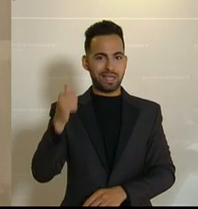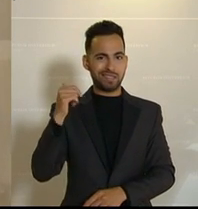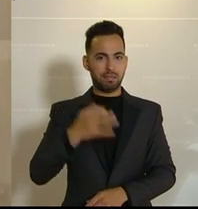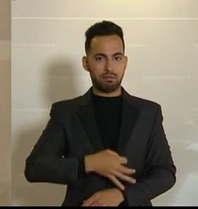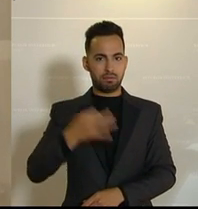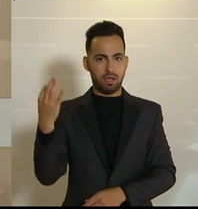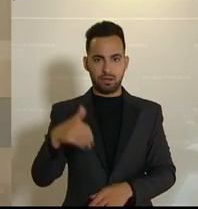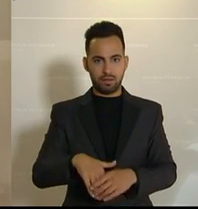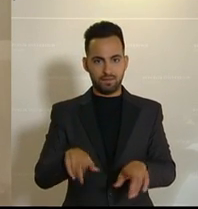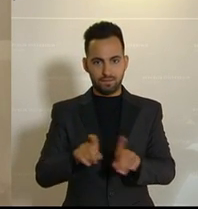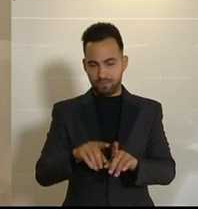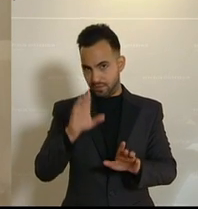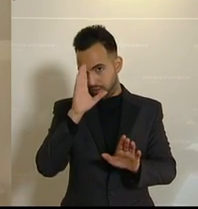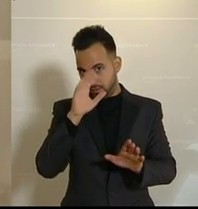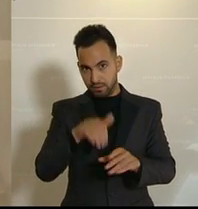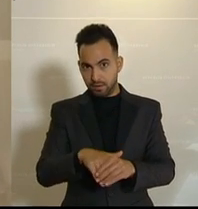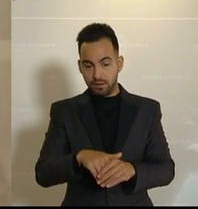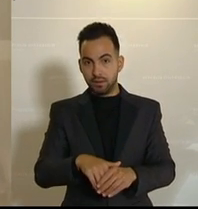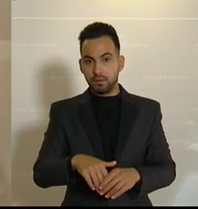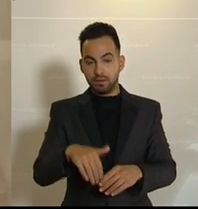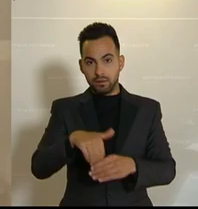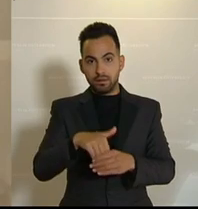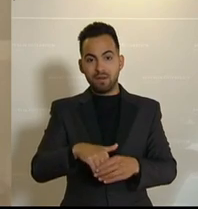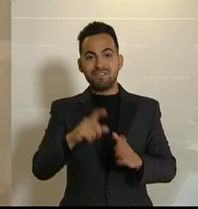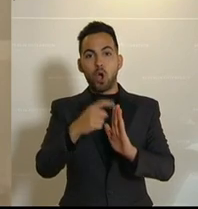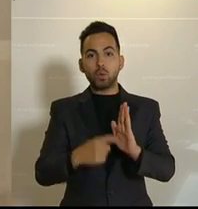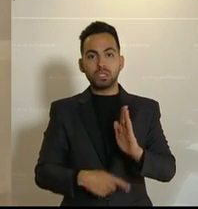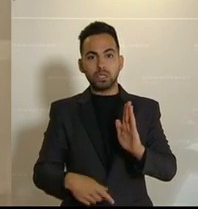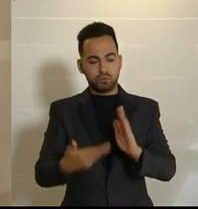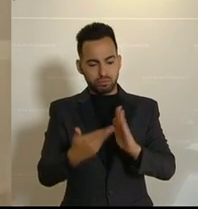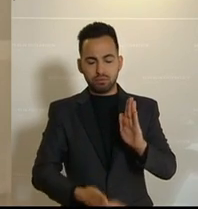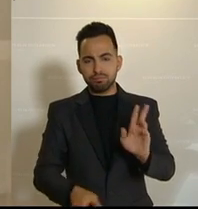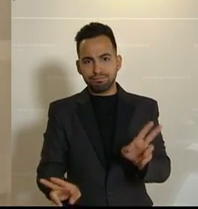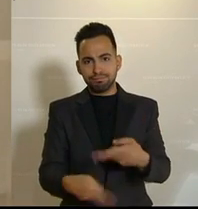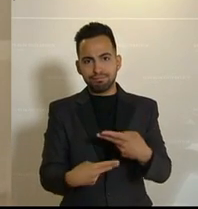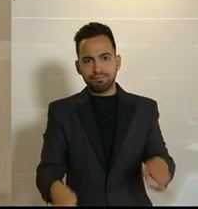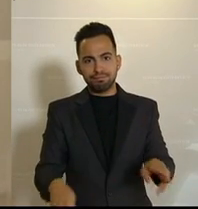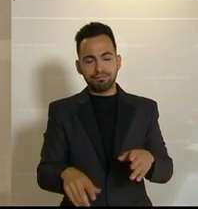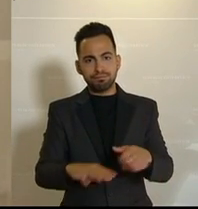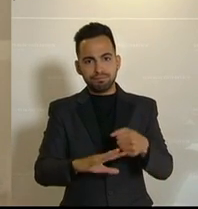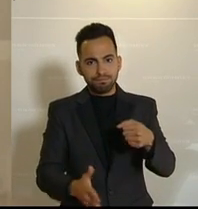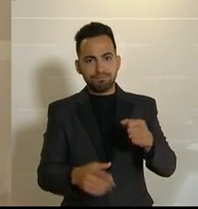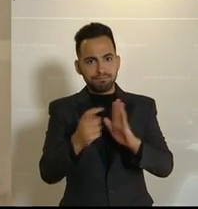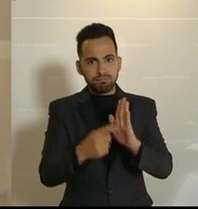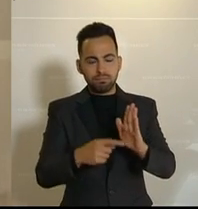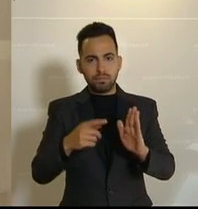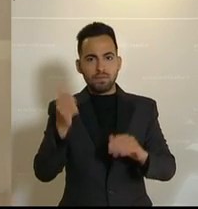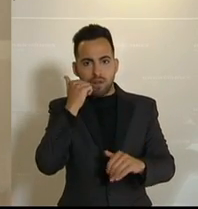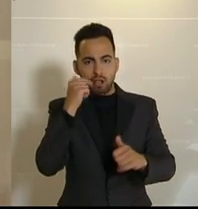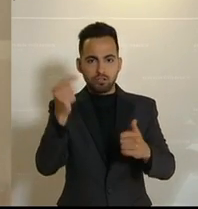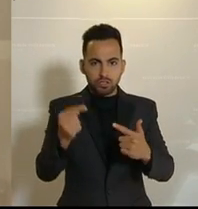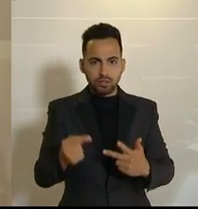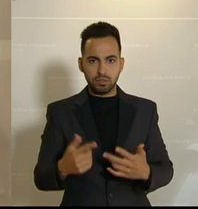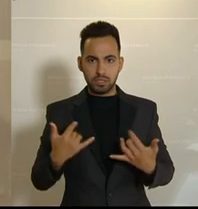Tag rekapituliert, ja unter völlig falschen Voraussetzungen zustande gekommen, nachdem es ja jetzt doch